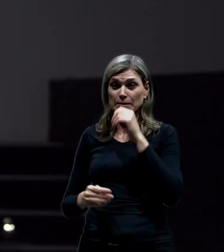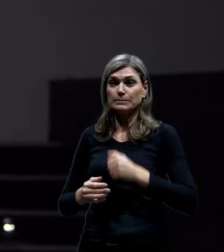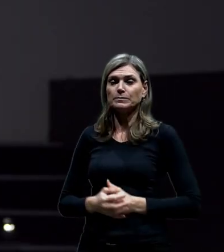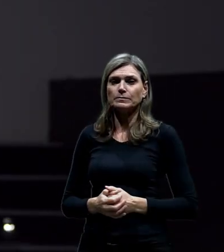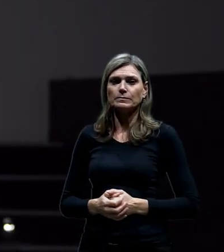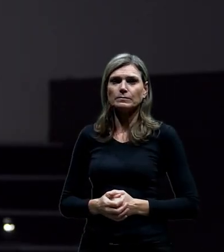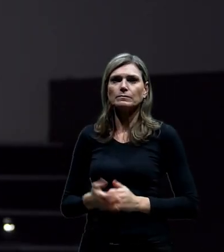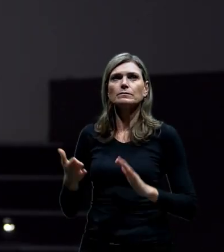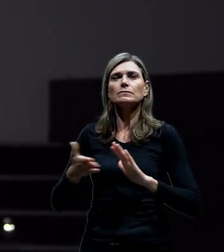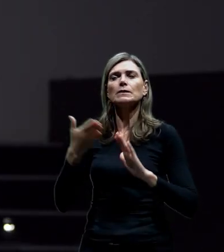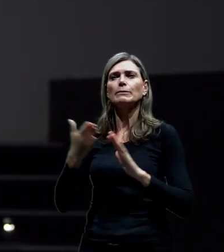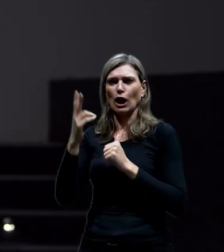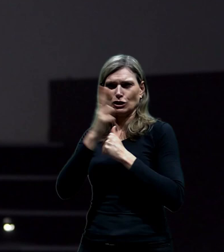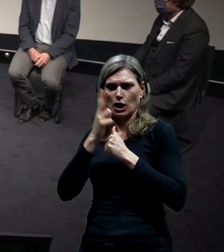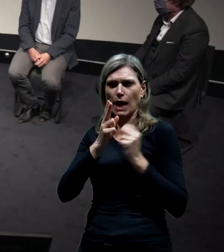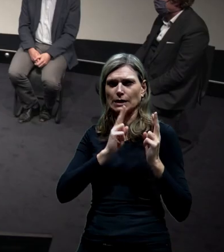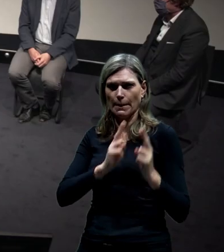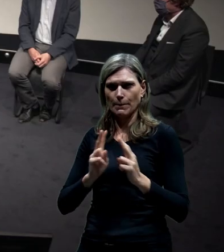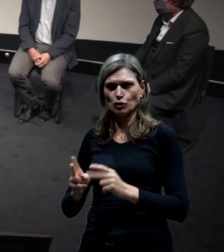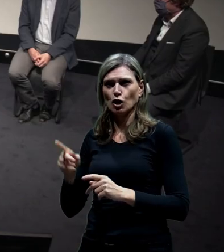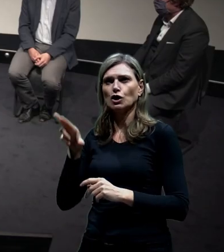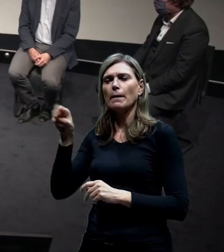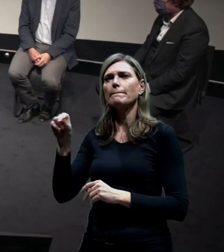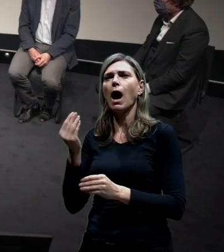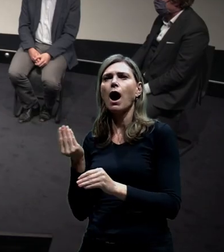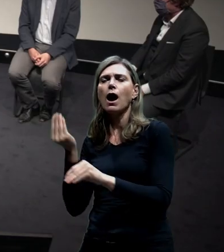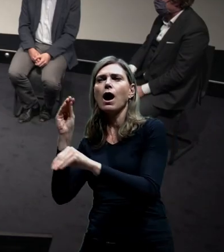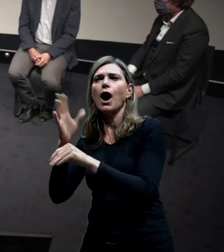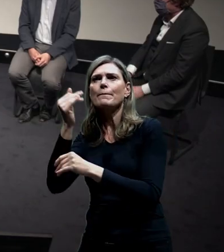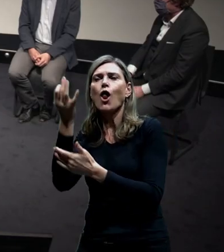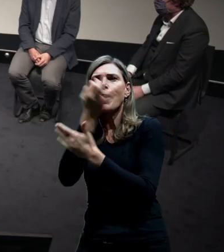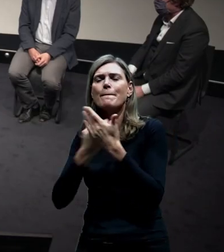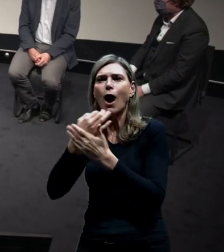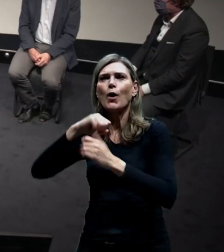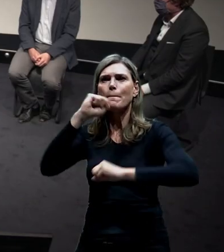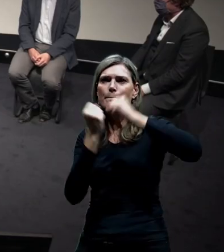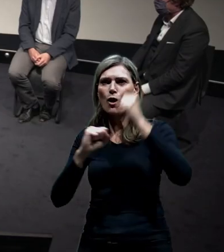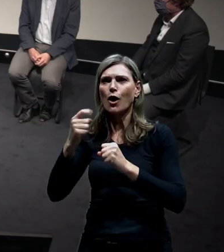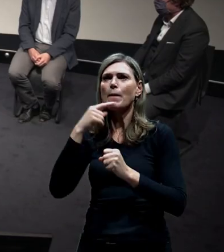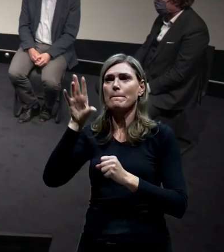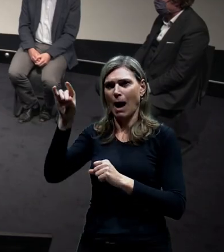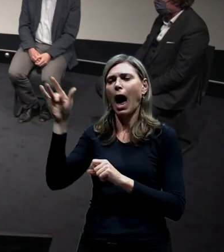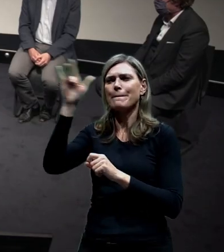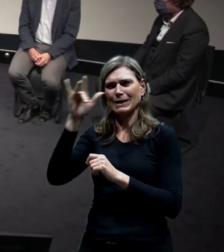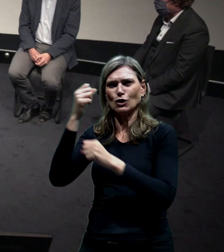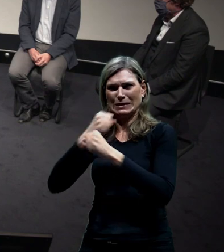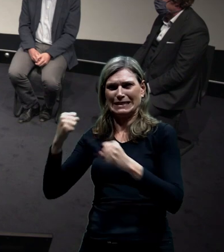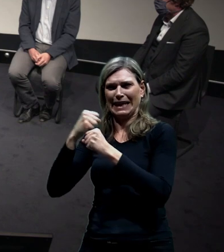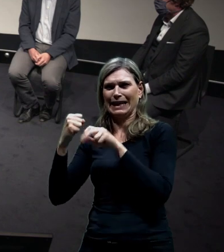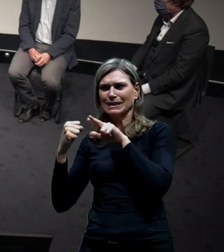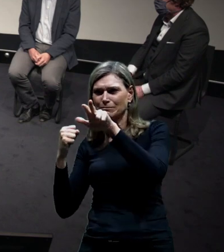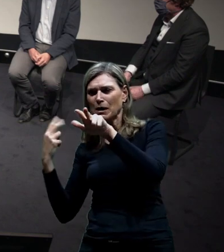Tady ta varianta 13, která už byla doprovozená tou mikrosimulací, tam bylo vidět, že vlastně jsou tam místa, kde se to, při těch